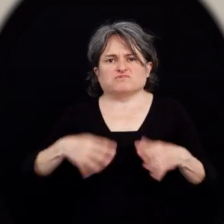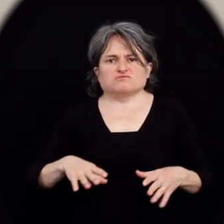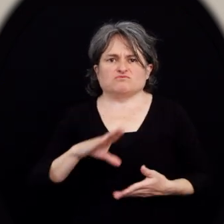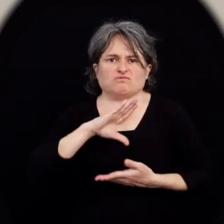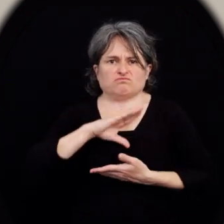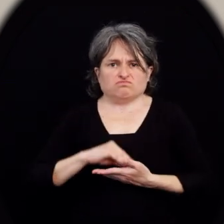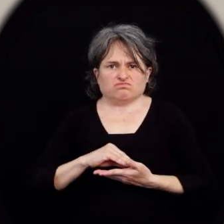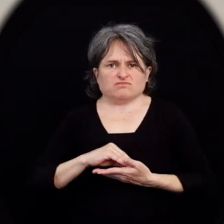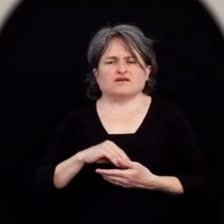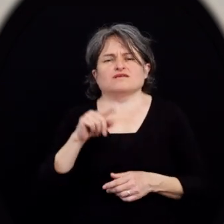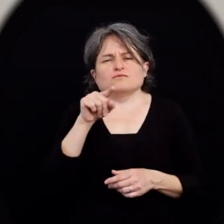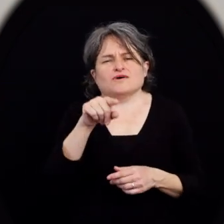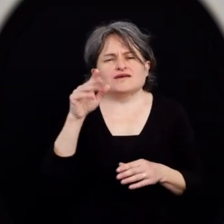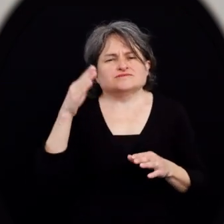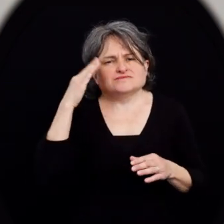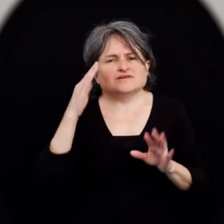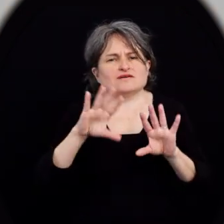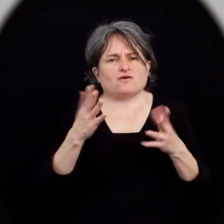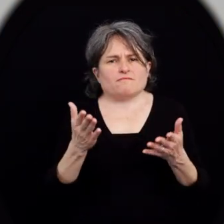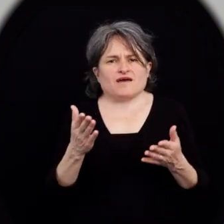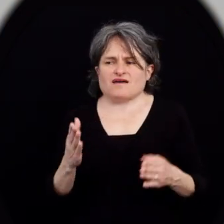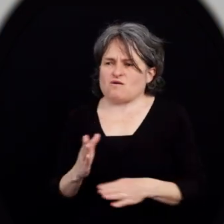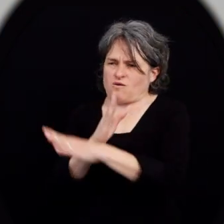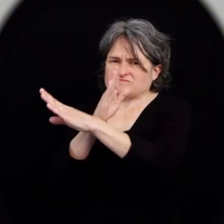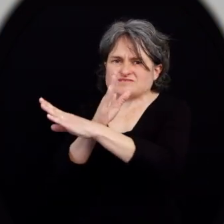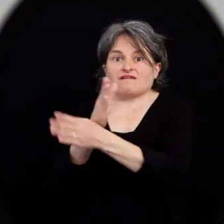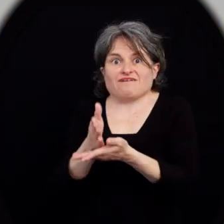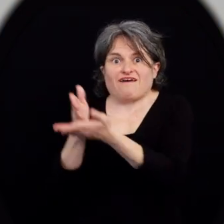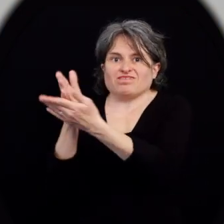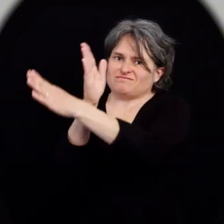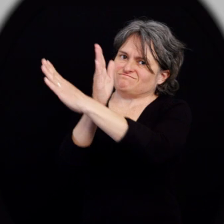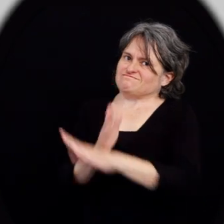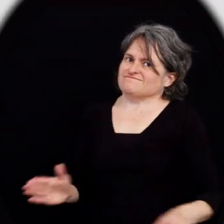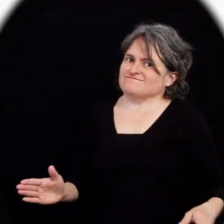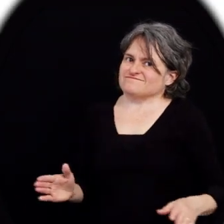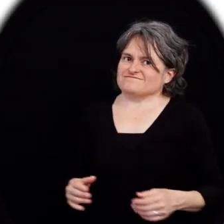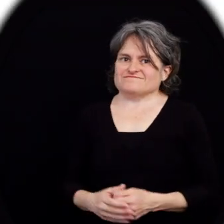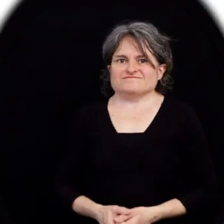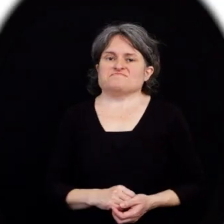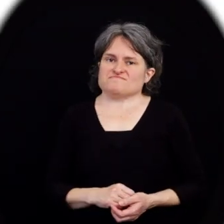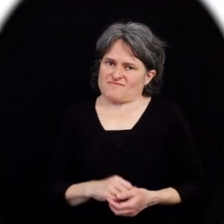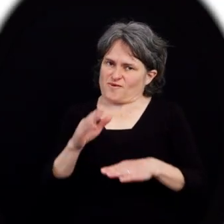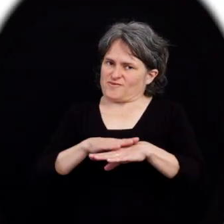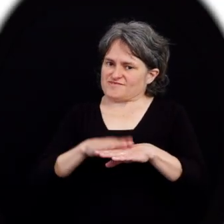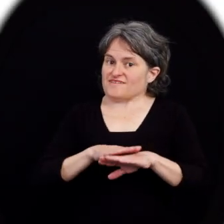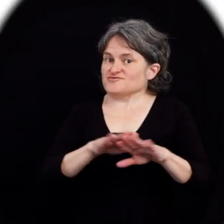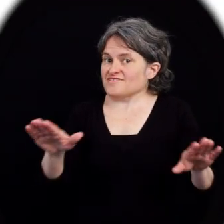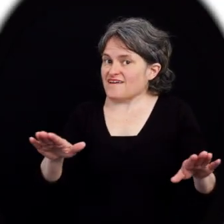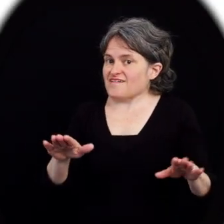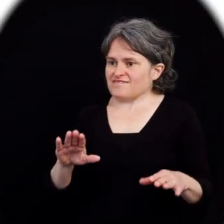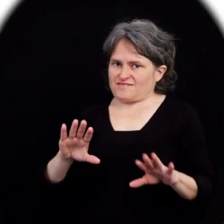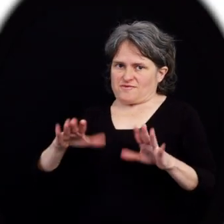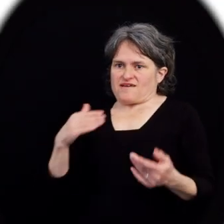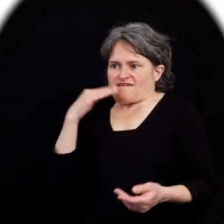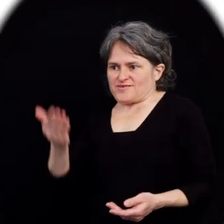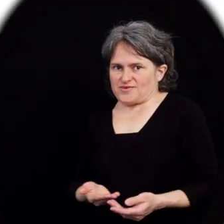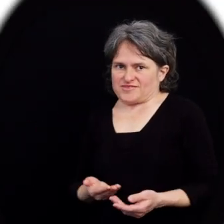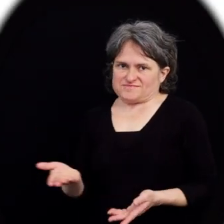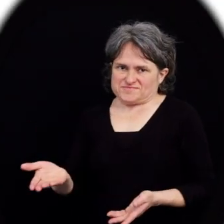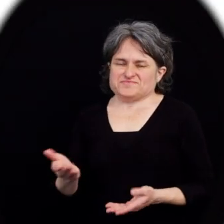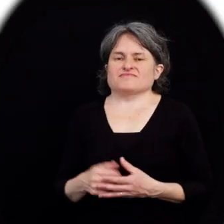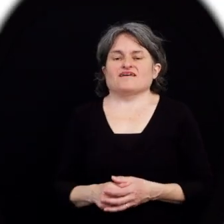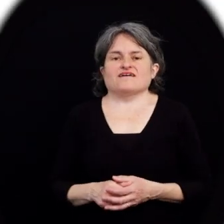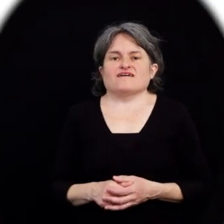confiance est ébranlée. Sauriez-vous quoi faire pour réduire les obstacles rencontrés par Michelle? Conseils généraux pour accueillir une personne